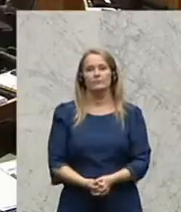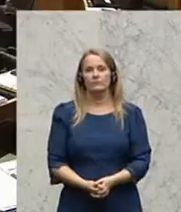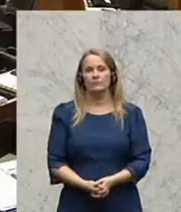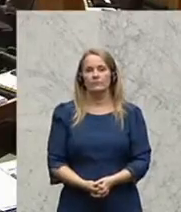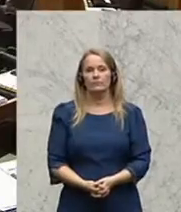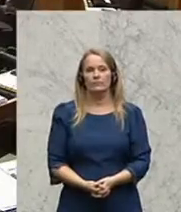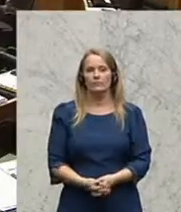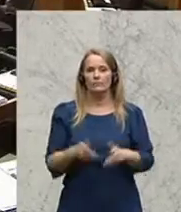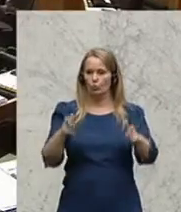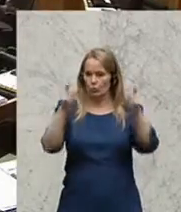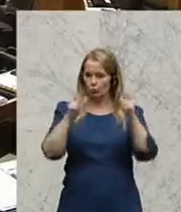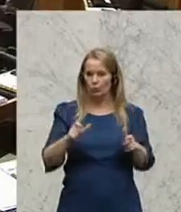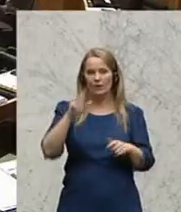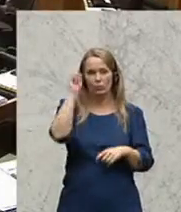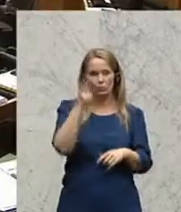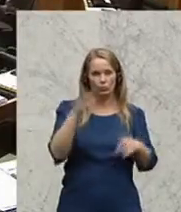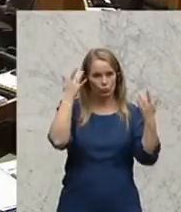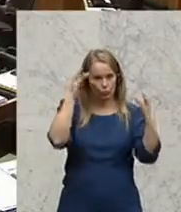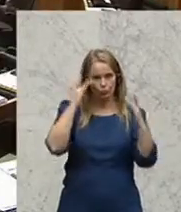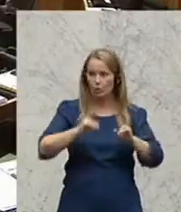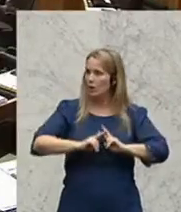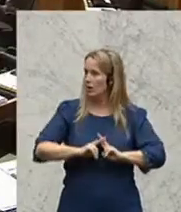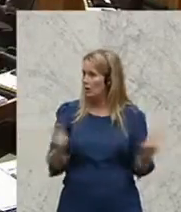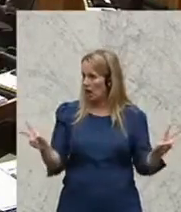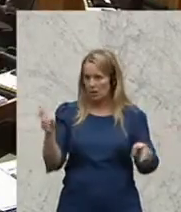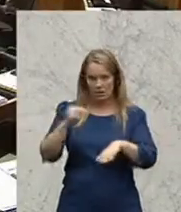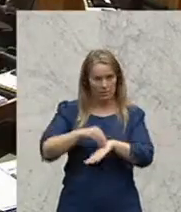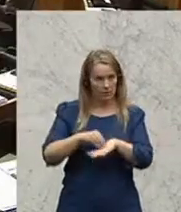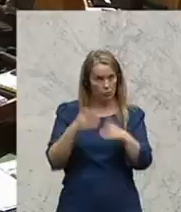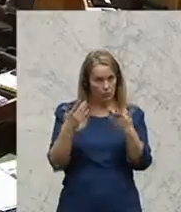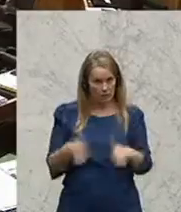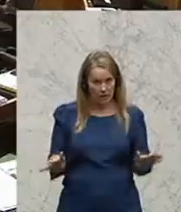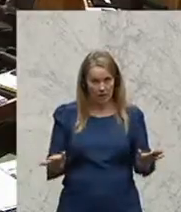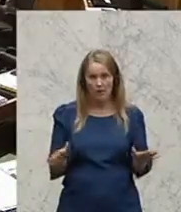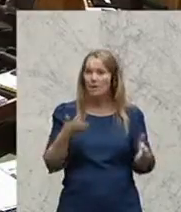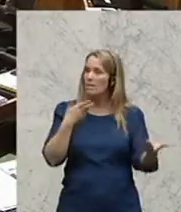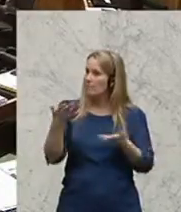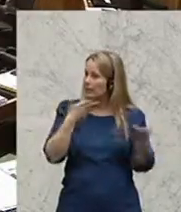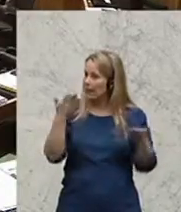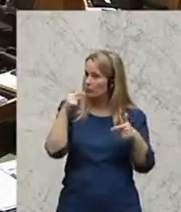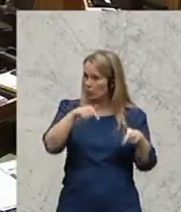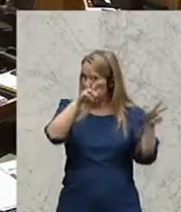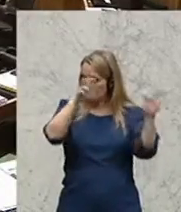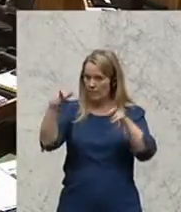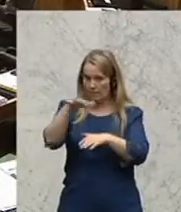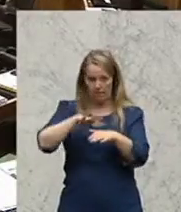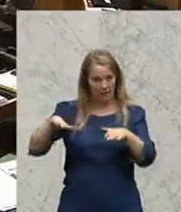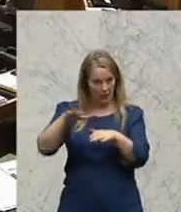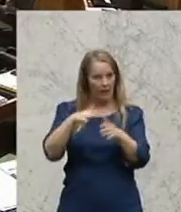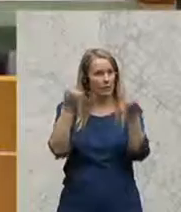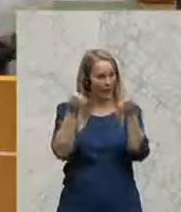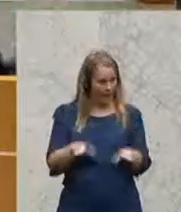Zur Untergliederung Kunst und Kultur liegen mir keine Wortmeldungen mehr vor. Die Beratungen zu diesem Themenbereich sind daher